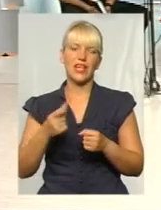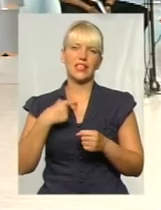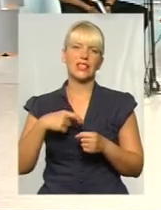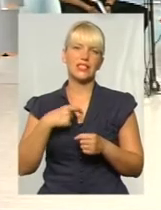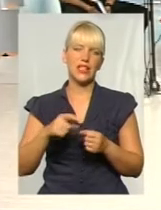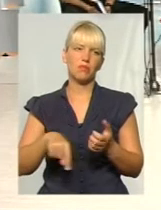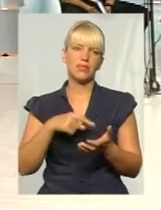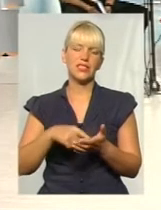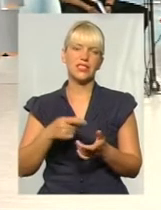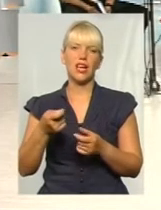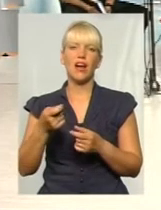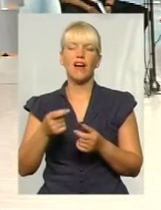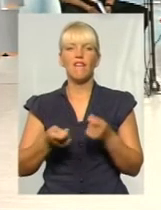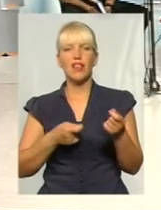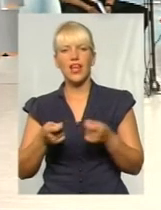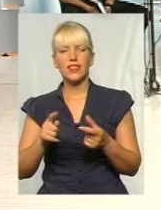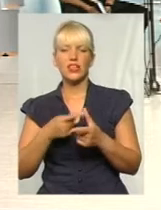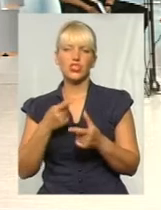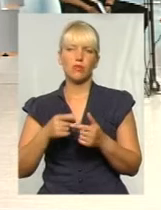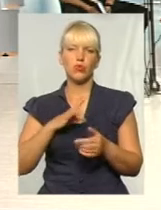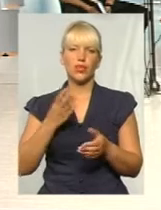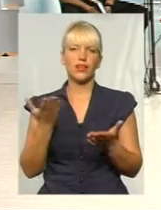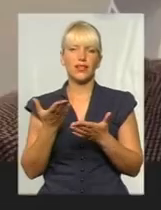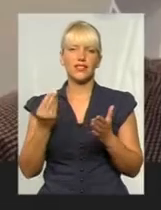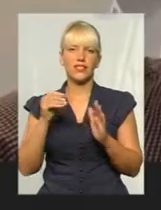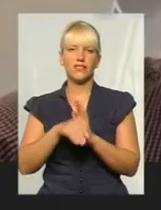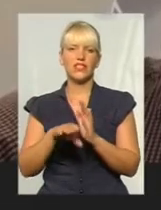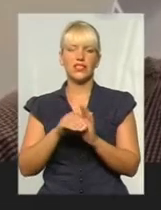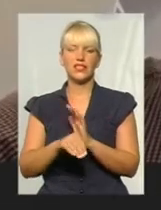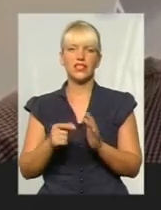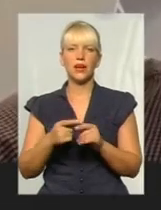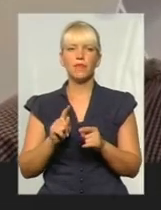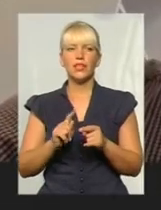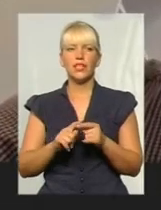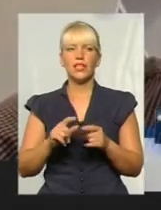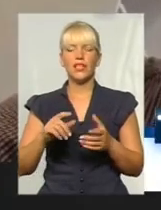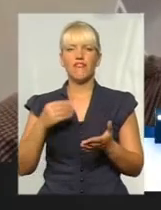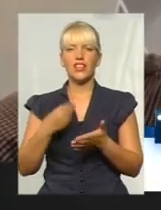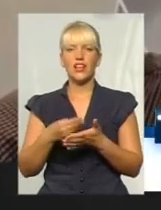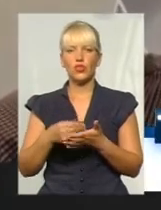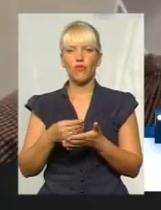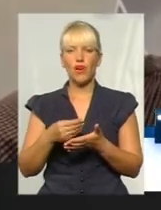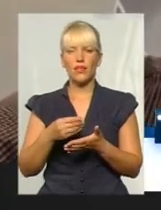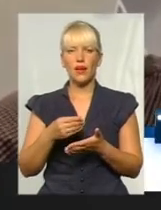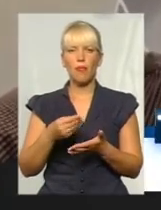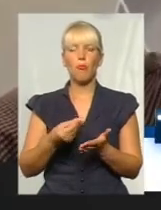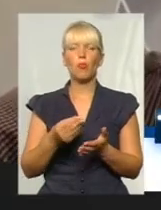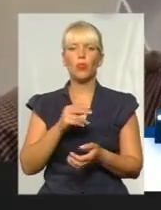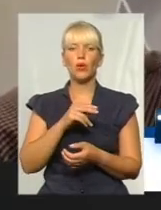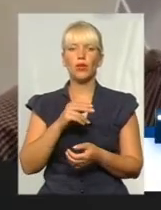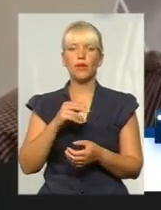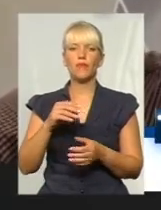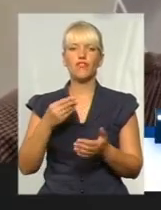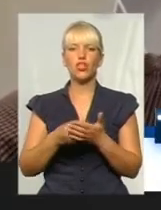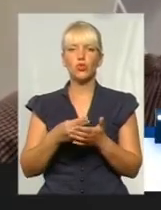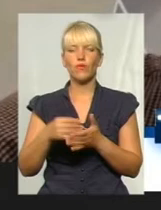ще були інвестиції якісь? Ні, ви знаєте, переважно фінансування проєктів,